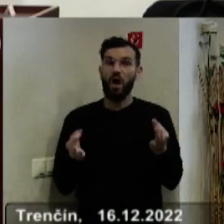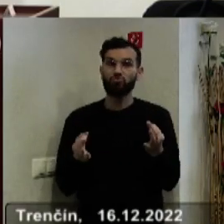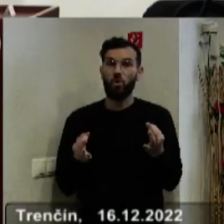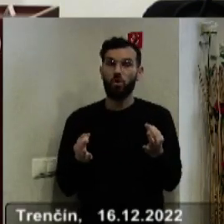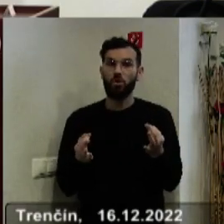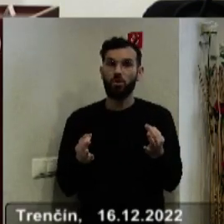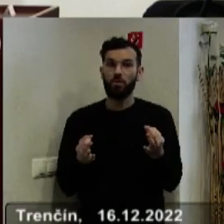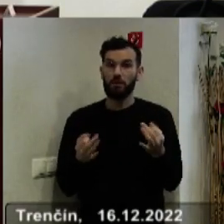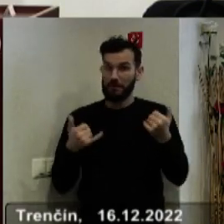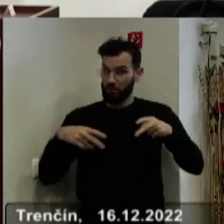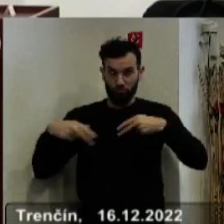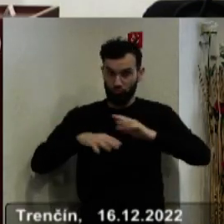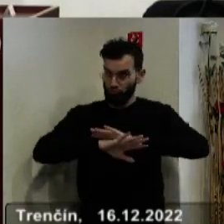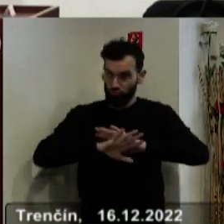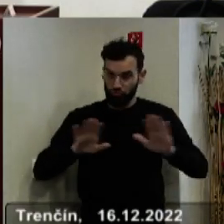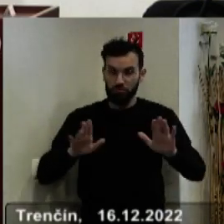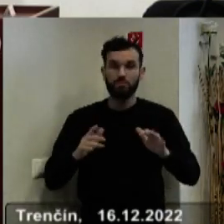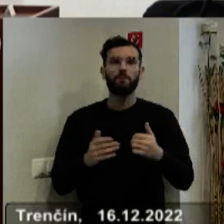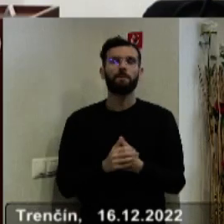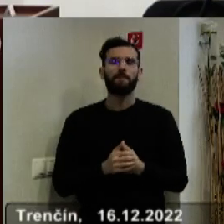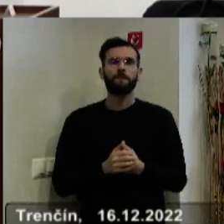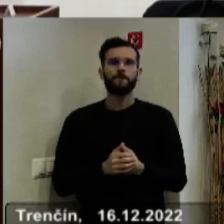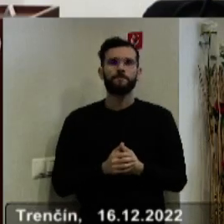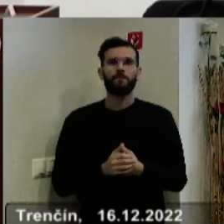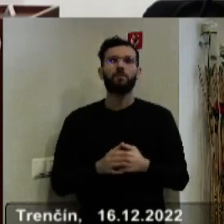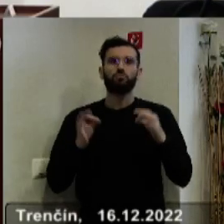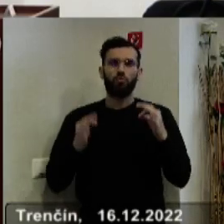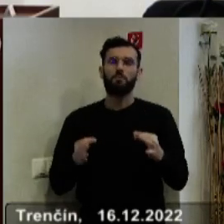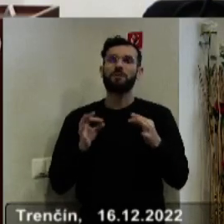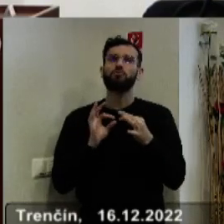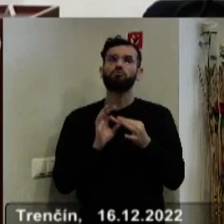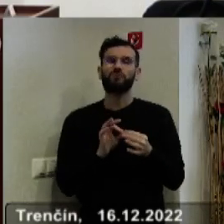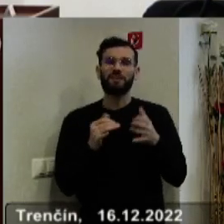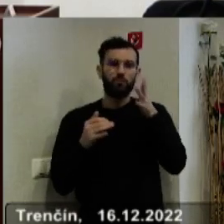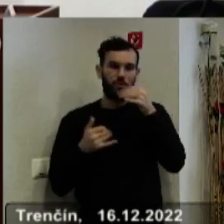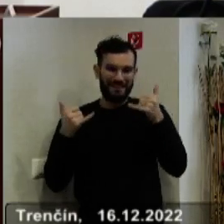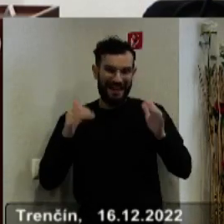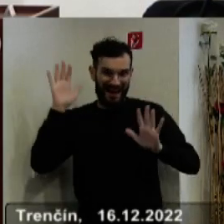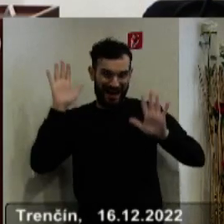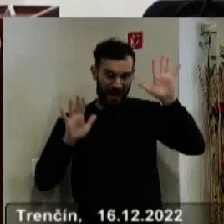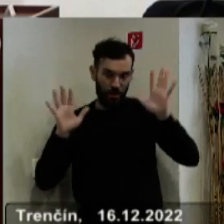Zraďovačkám, ak nikto. Tak ako som hovoril na úvode tohto bodu, tak budeme hlasovať o návrhu